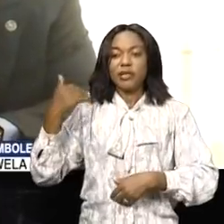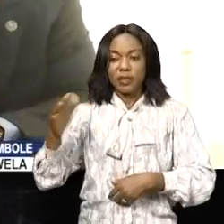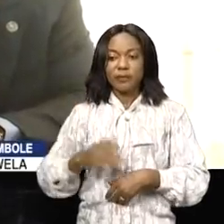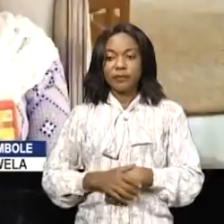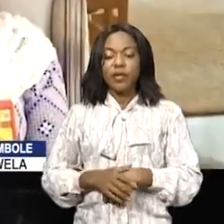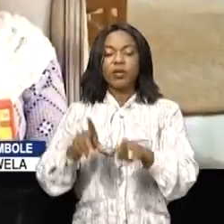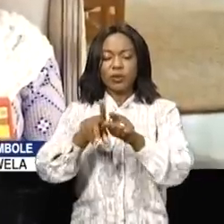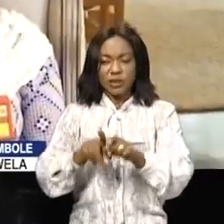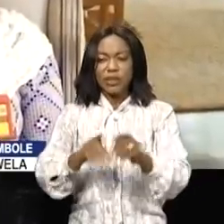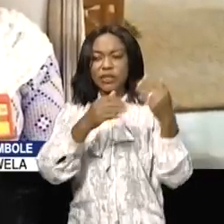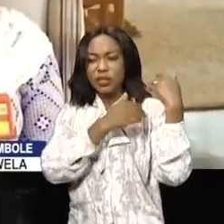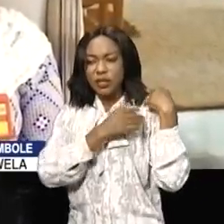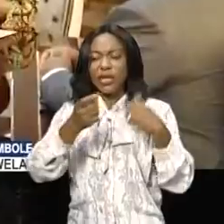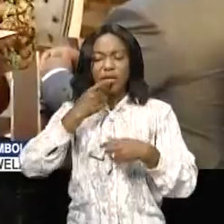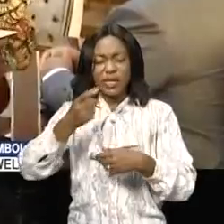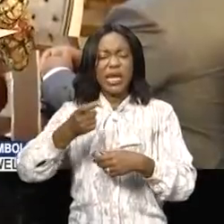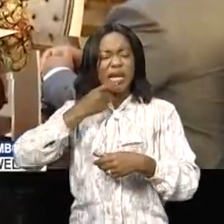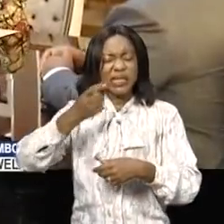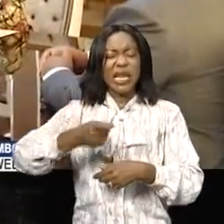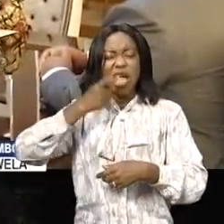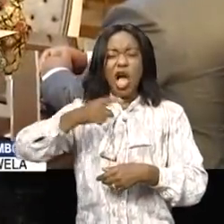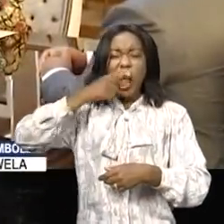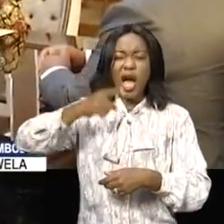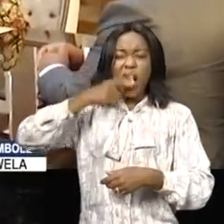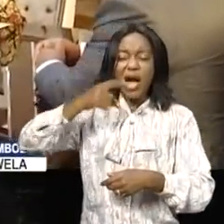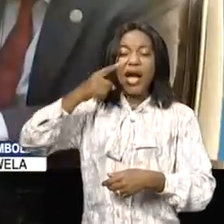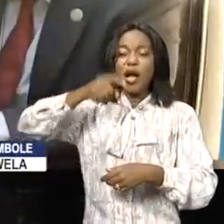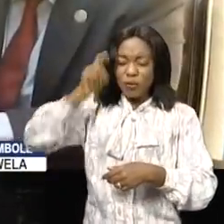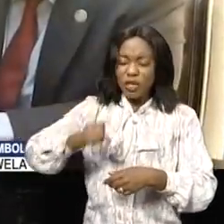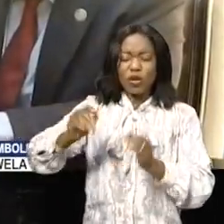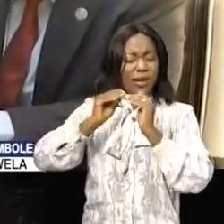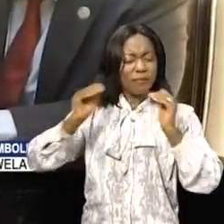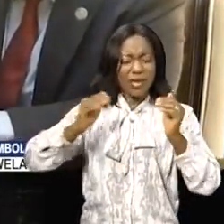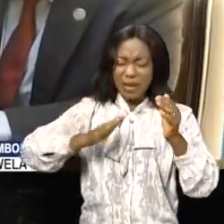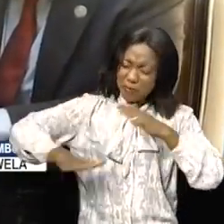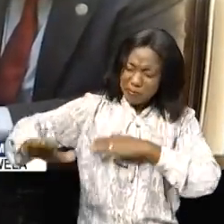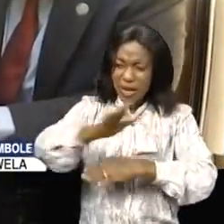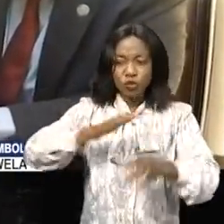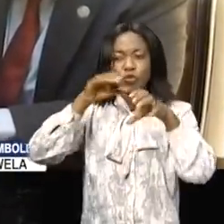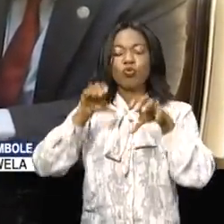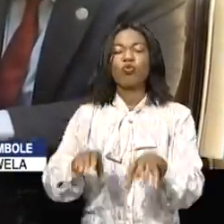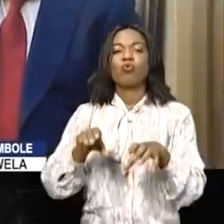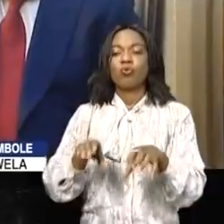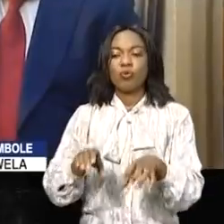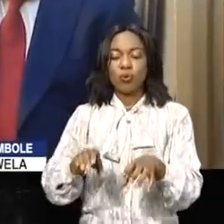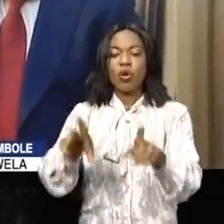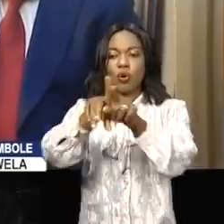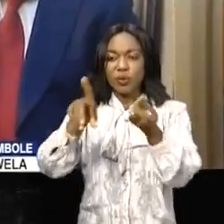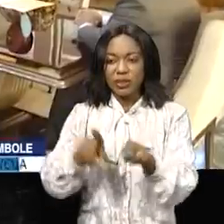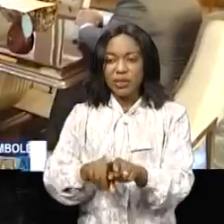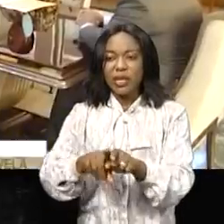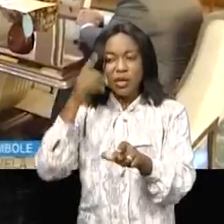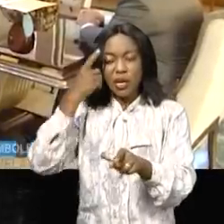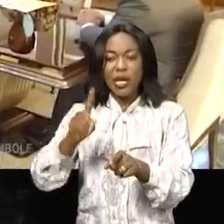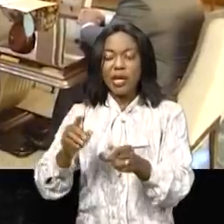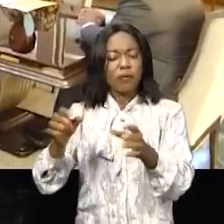Tshisekedi Chilombo l'a dit et répété plusieurs fois à ses hôtes la paix doit régner sur toute l'étendue du territoire national et cela n'est